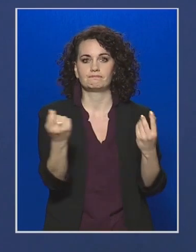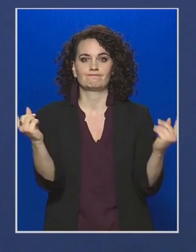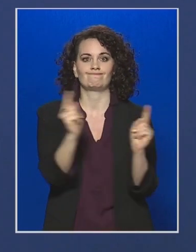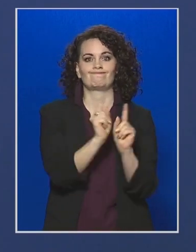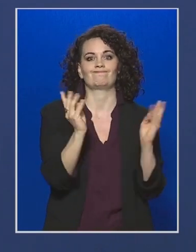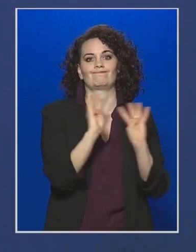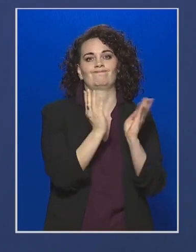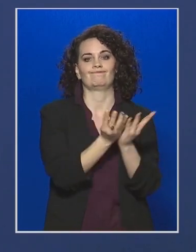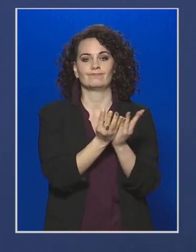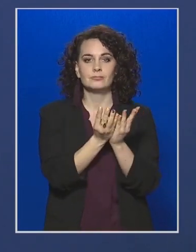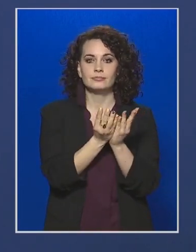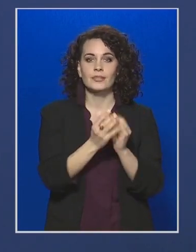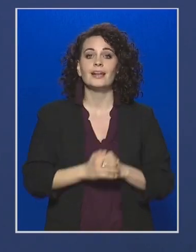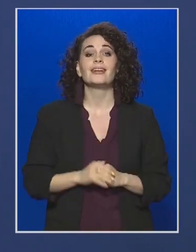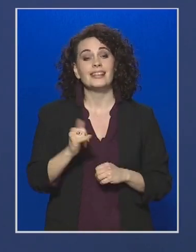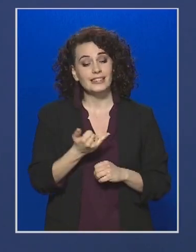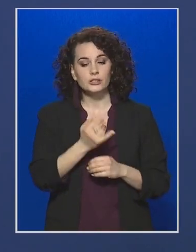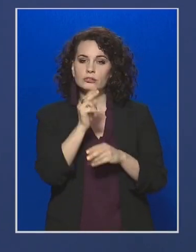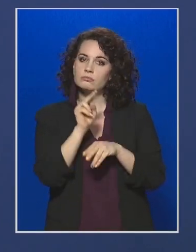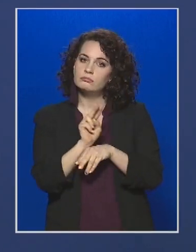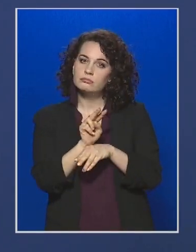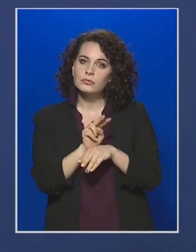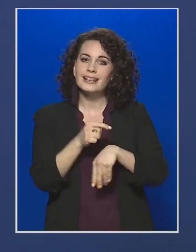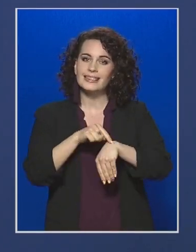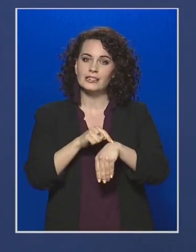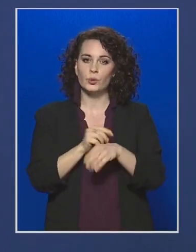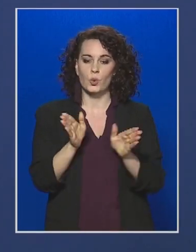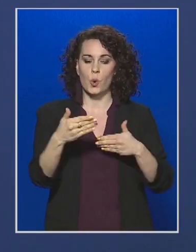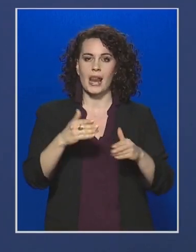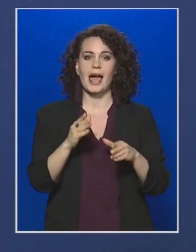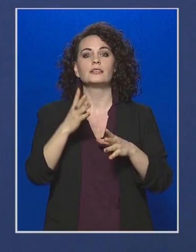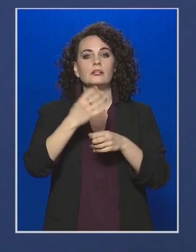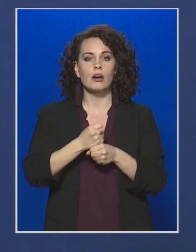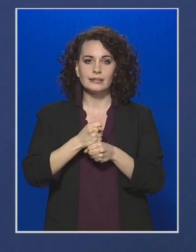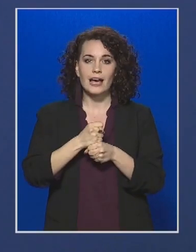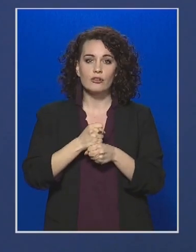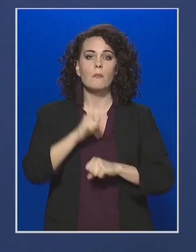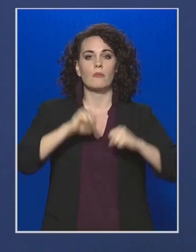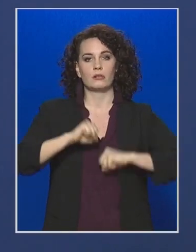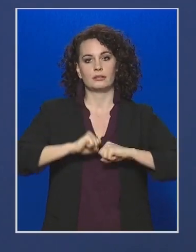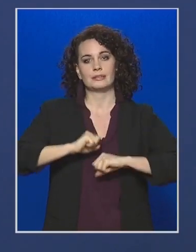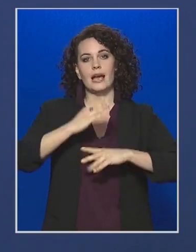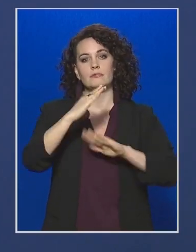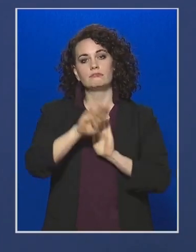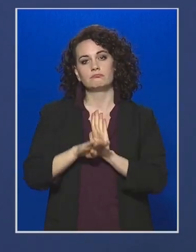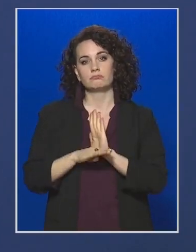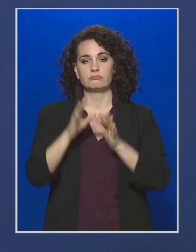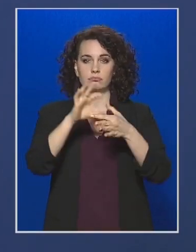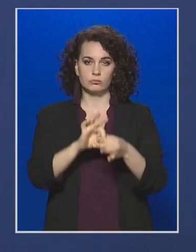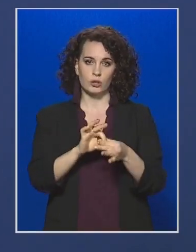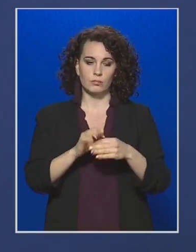valamint az időkorlát betartását, amelyet a kormányrendelet határoz meg a magatartási szabályoknak a betartása